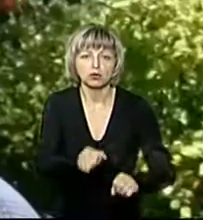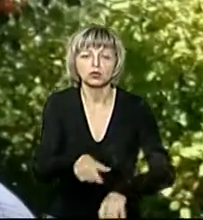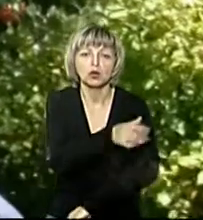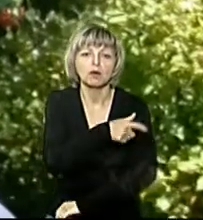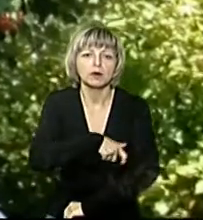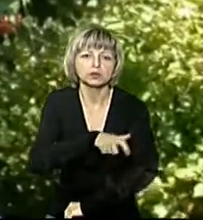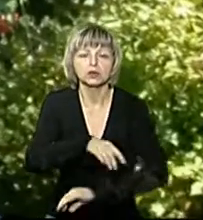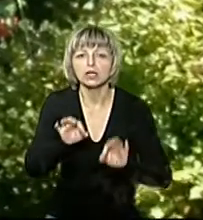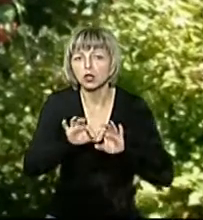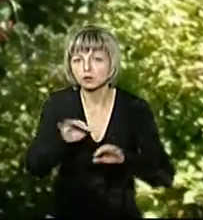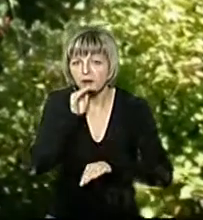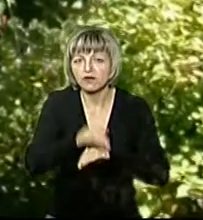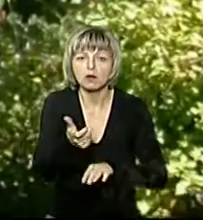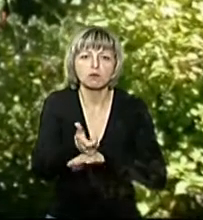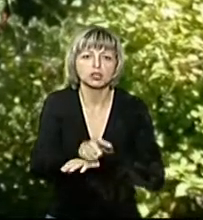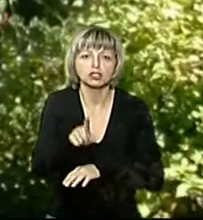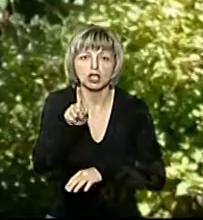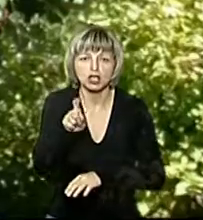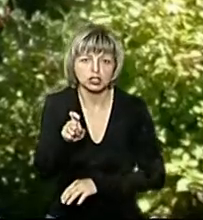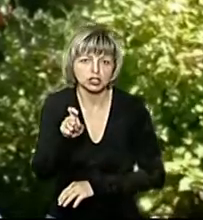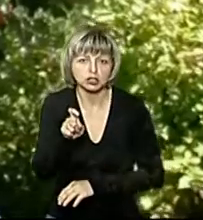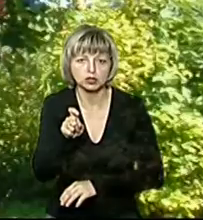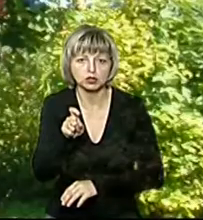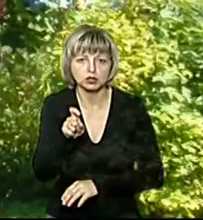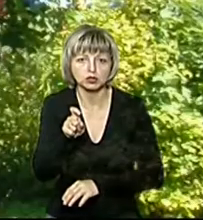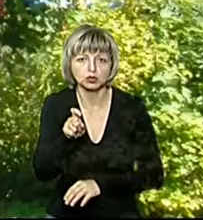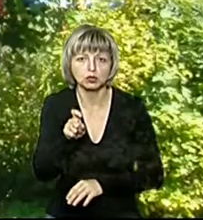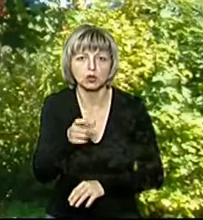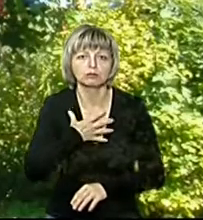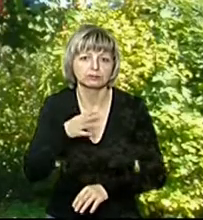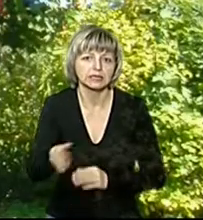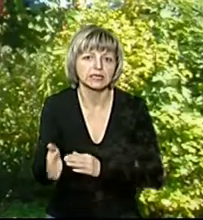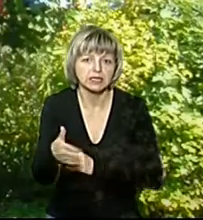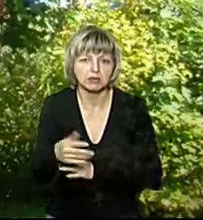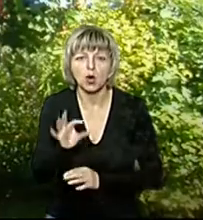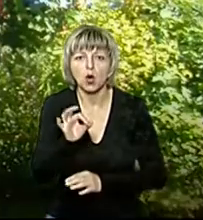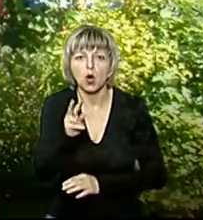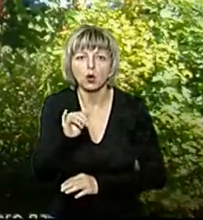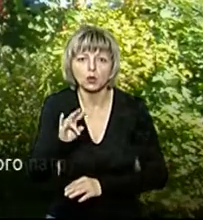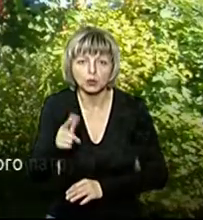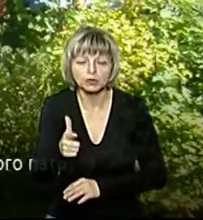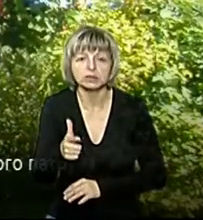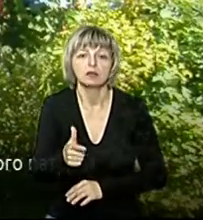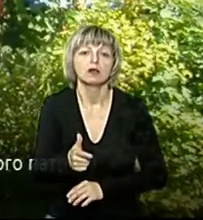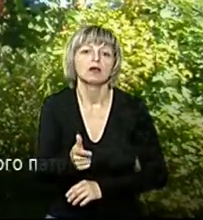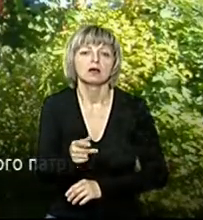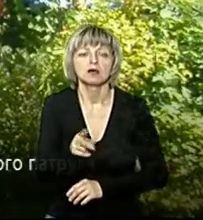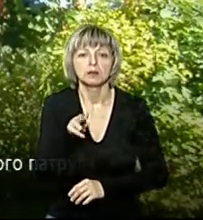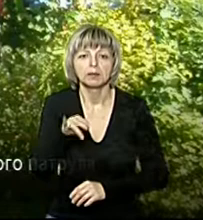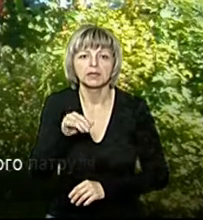розповів, виявили більше ста голів снулої плітки, окуня і щуки. «Там виявлена тільки та риба,